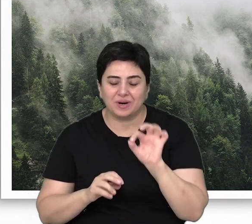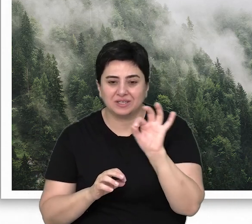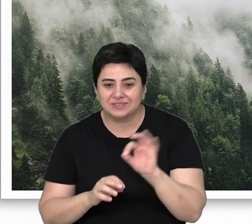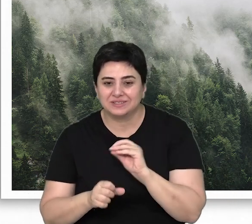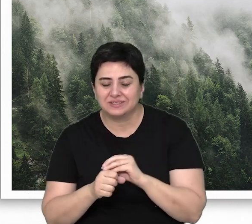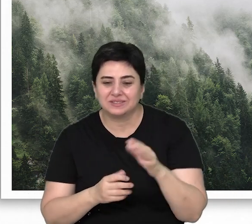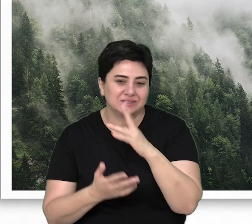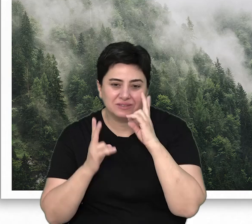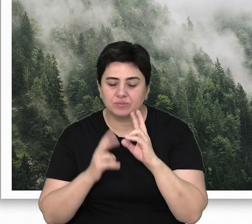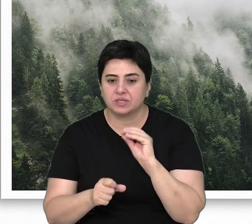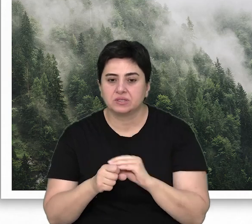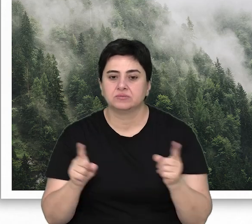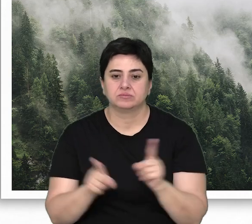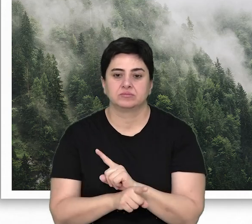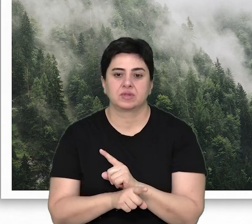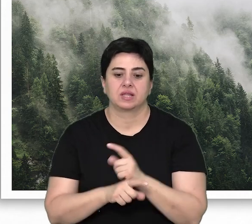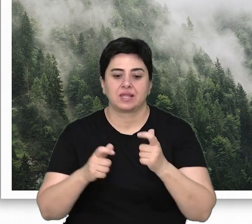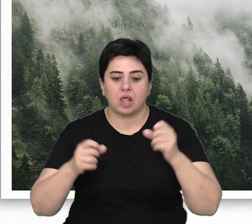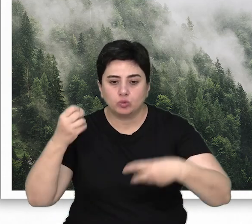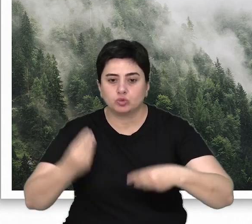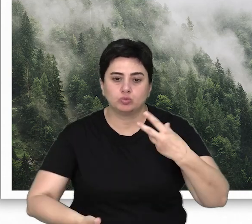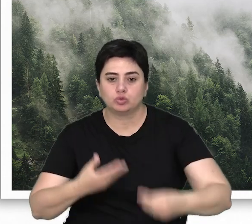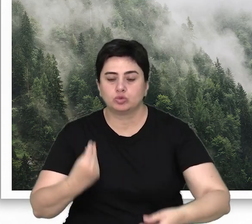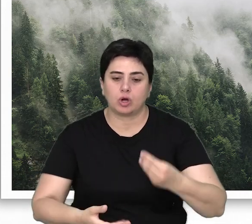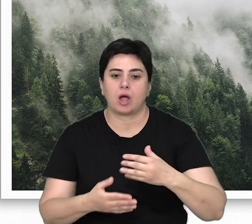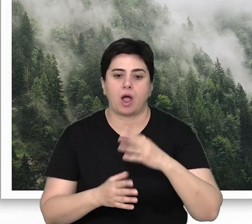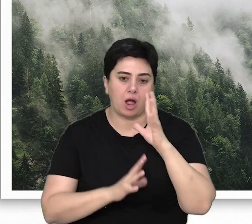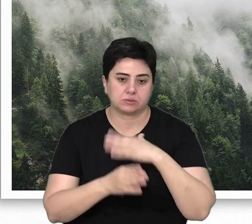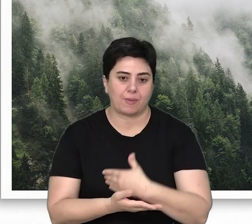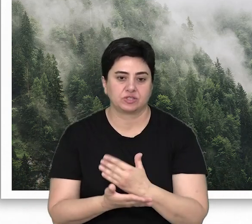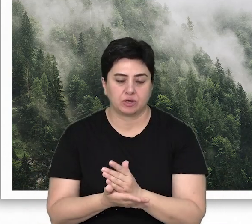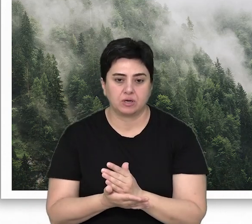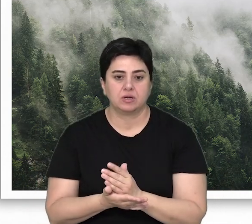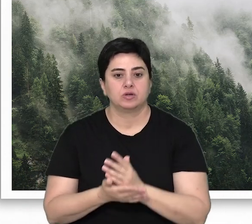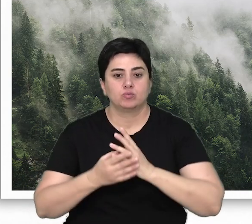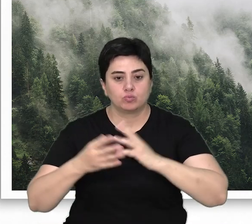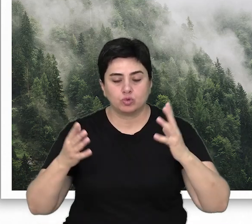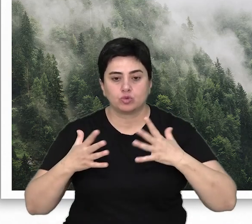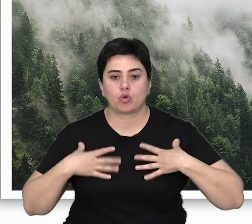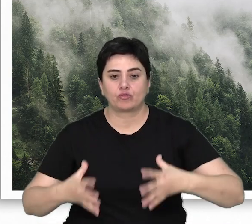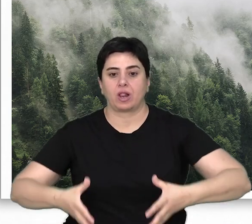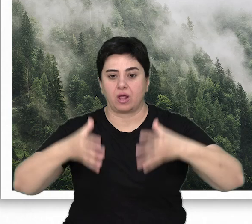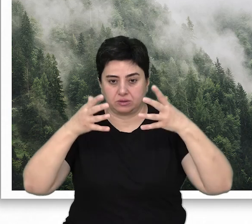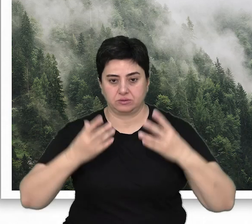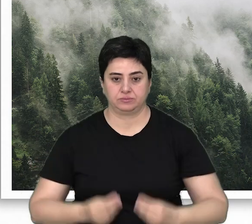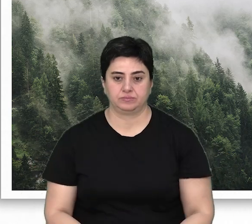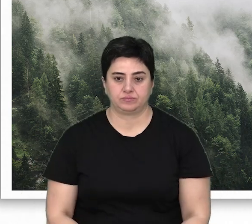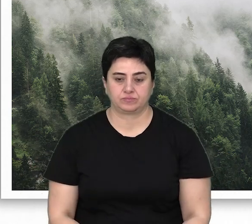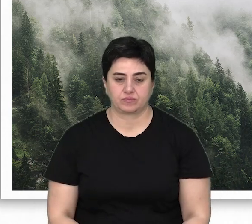kesimi artıkları da dahil olmak üzere yere dökülmüş ağaç parçaları ve hatta büyük gövdeler.